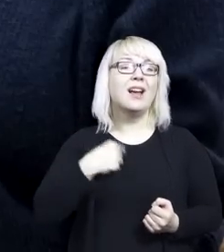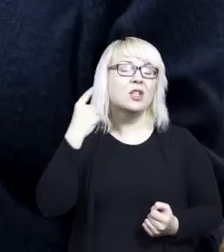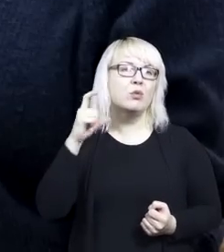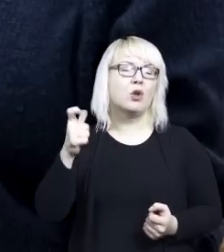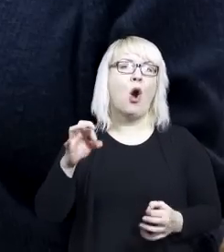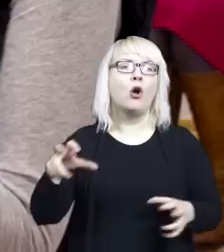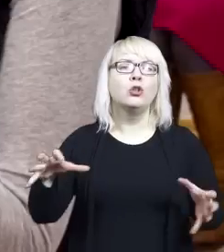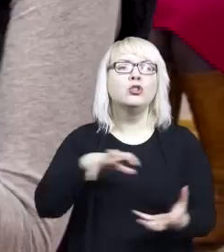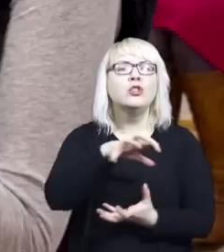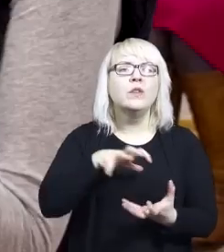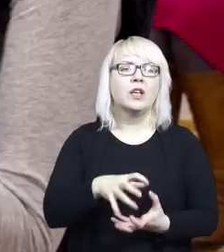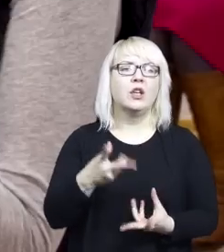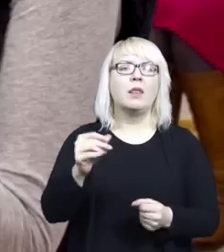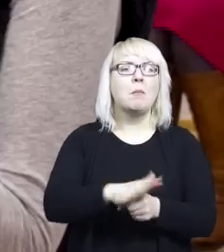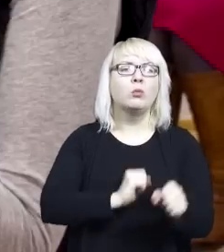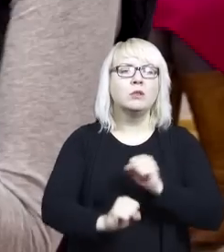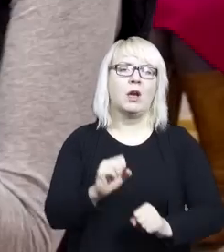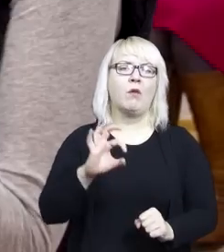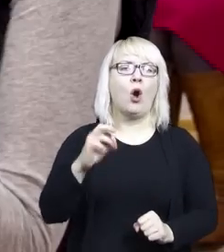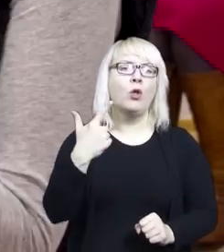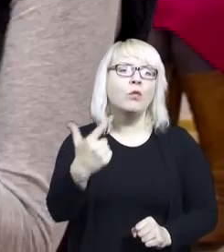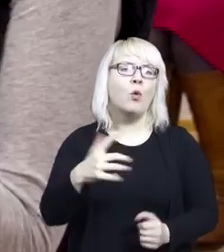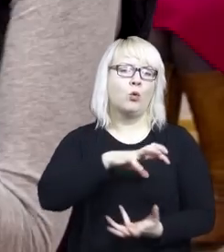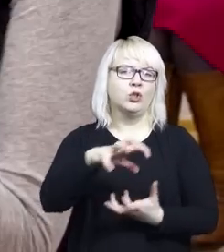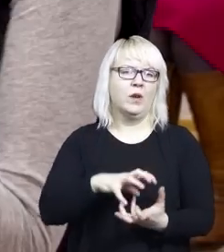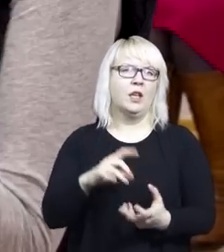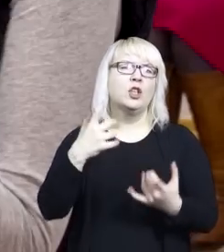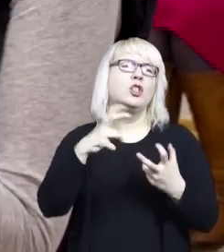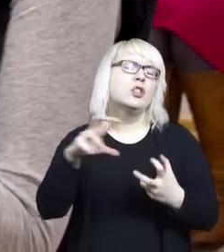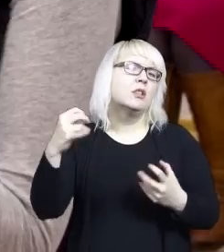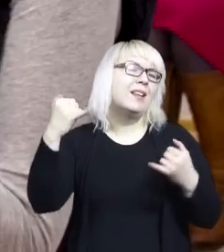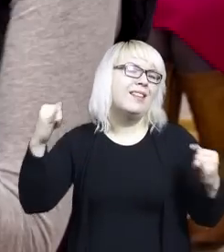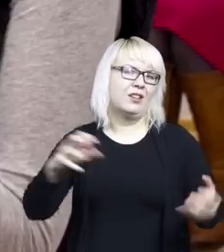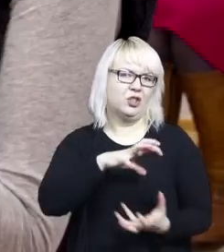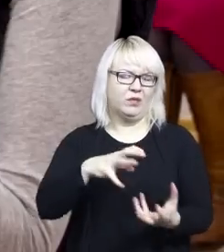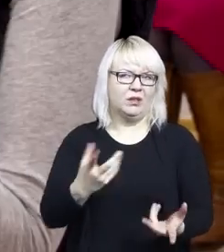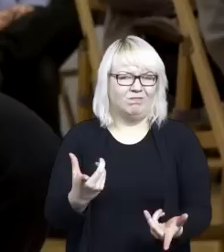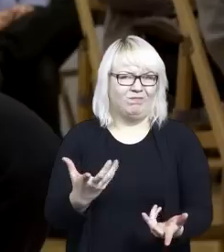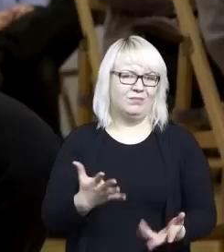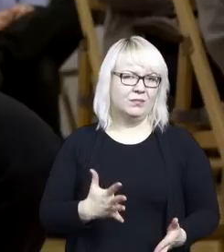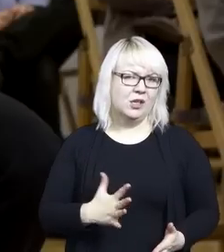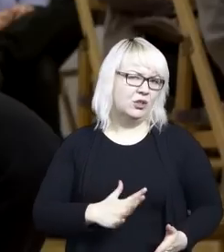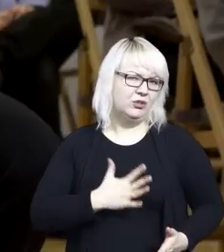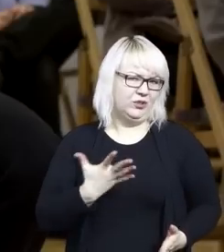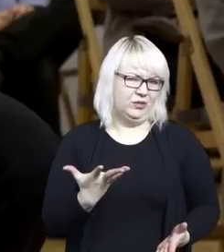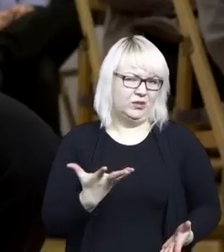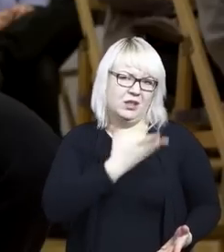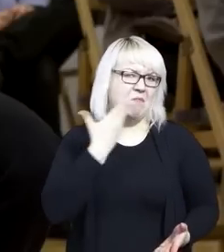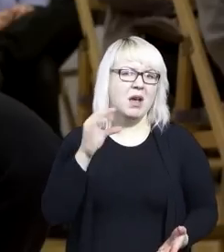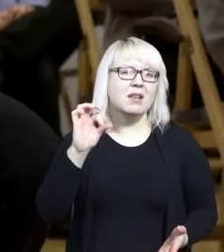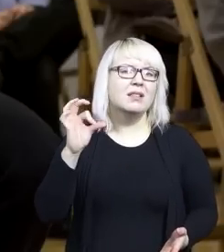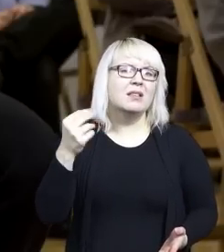niepełnosprawnych, czy dwóch światach, czy jeszcze jakichś innych światach, podświatach i tak dalej, to zupełnie niebeczy się cały